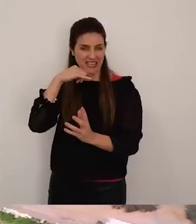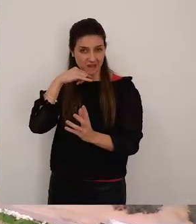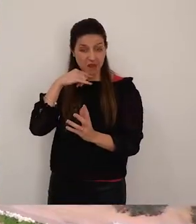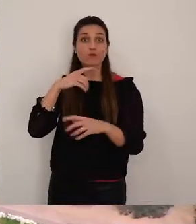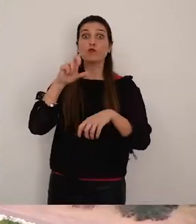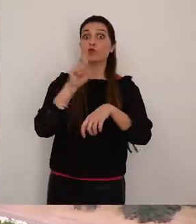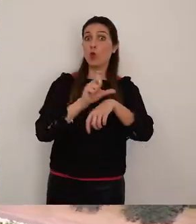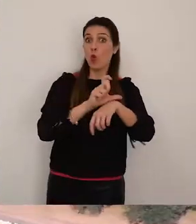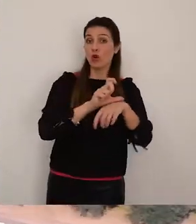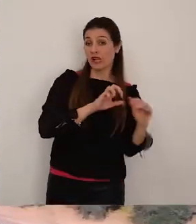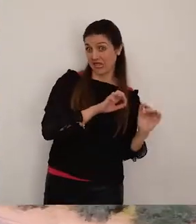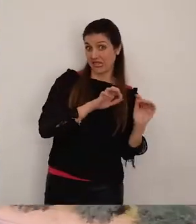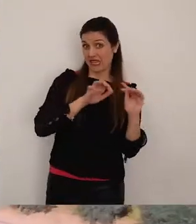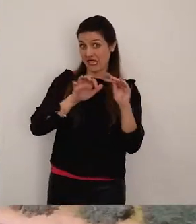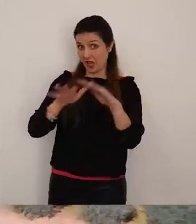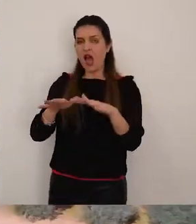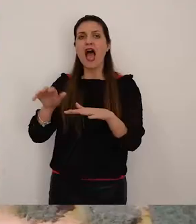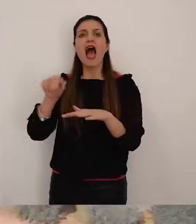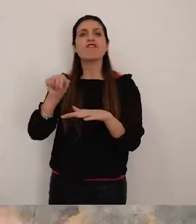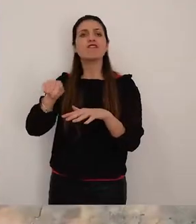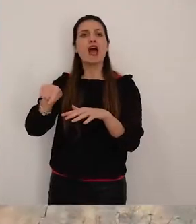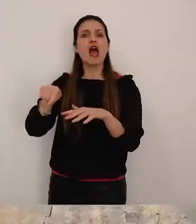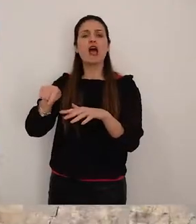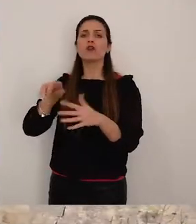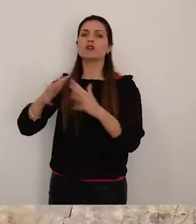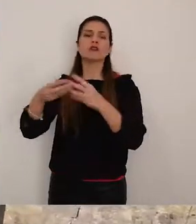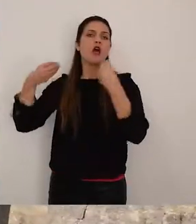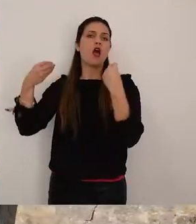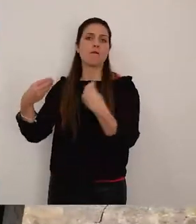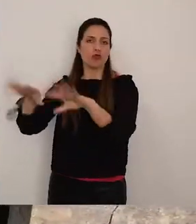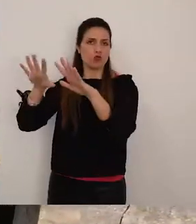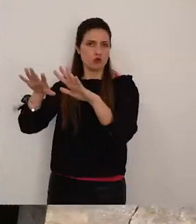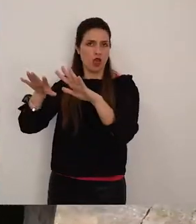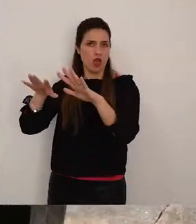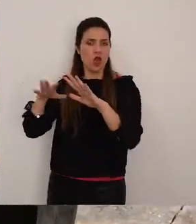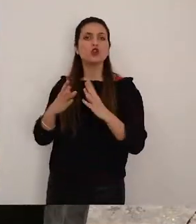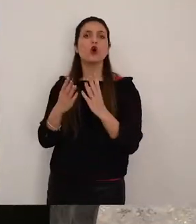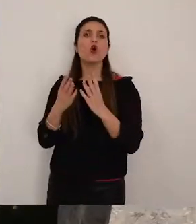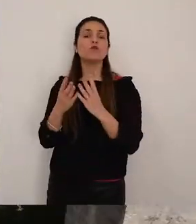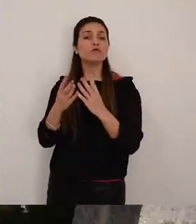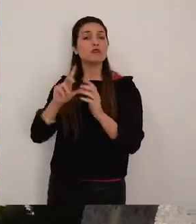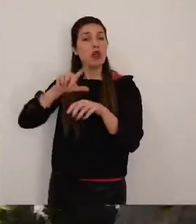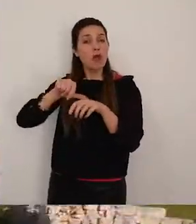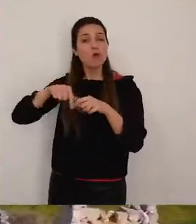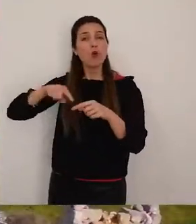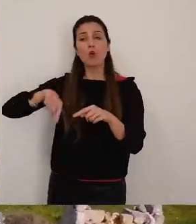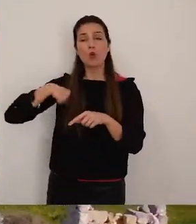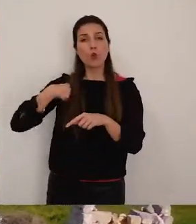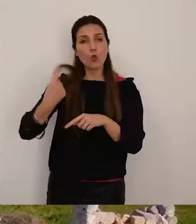buona parte del territorio circostante Anfiano venne abbandonato divenendo per molto tempo un luogo disabitato